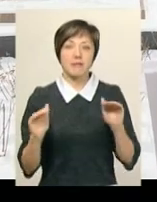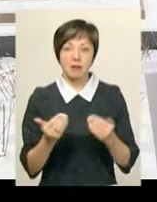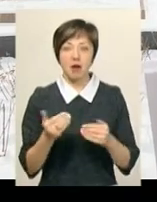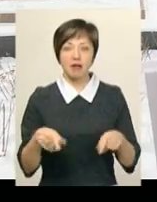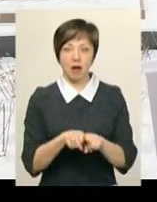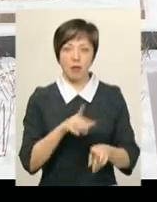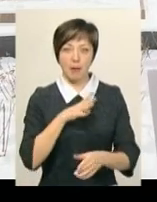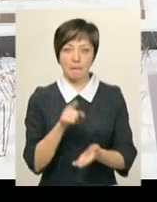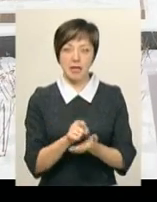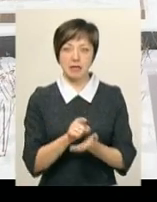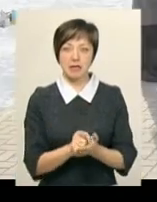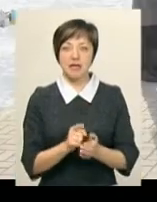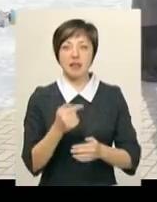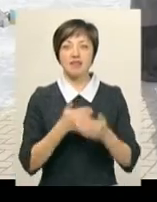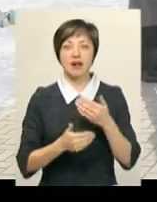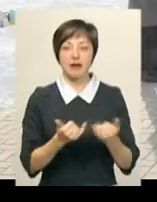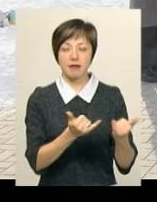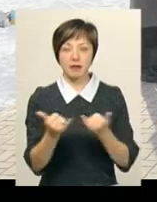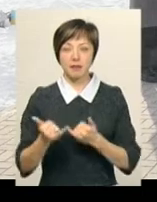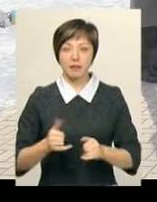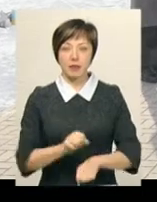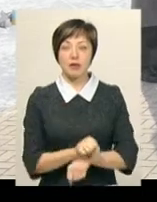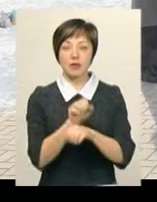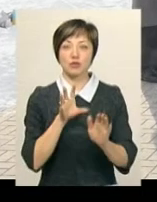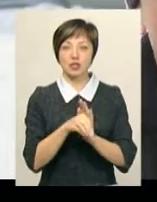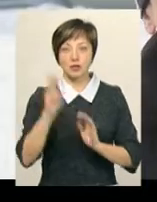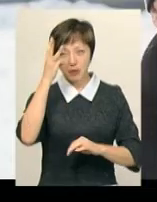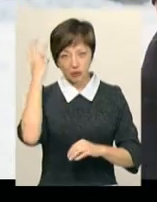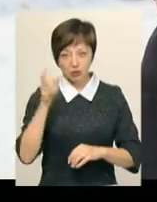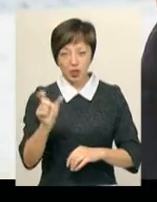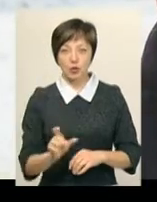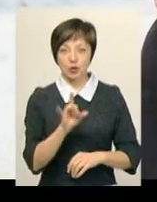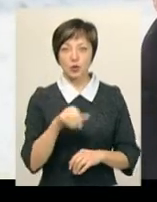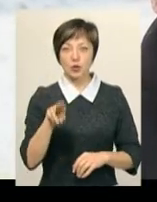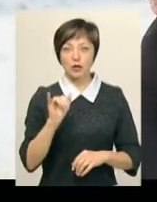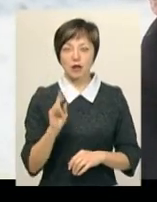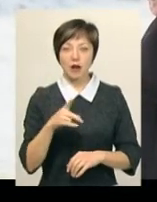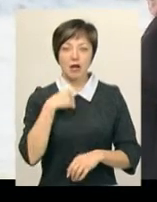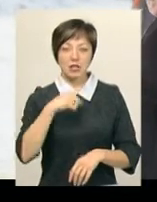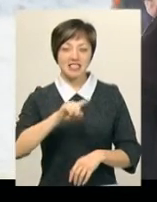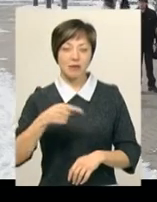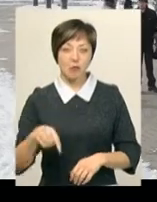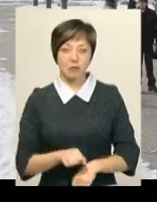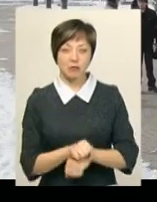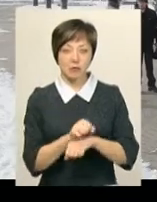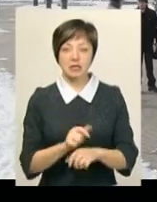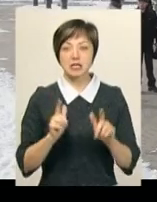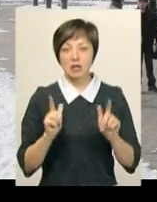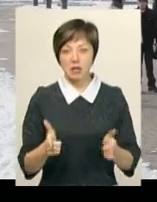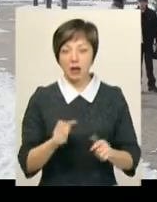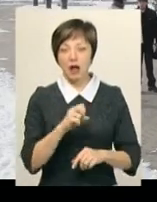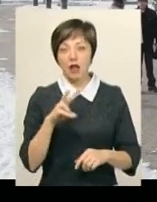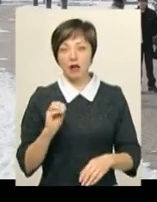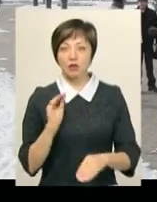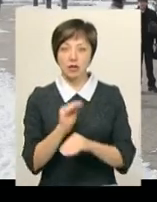така була пенсія з інвалідом. До пікету долучився хмельничанин Володимир Гудик. Чоловік каже, з вимогами протестувальників згідний. Та